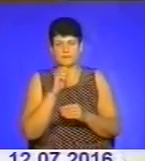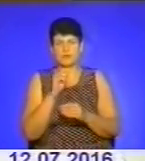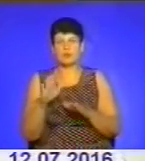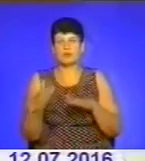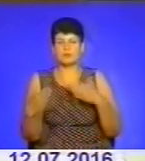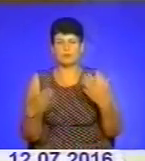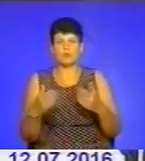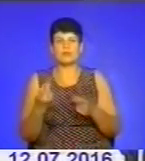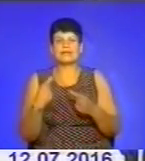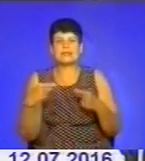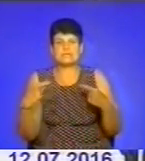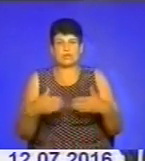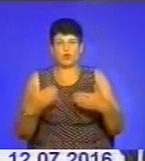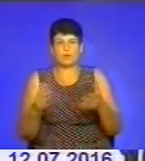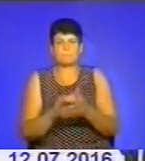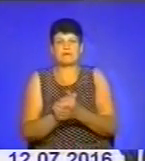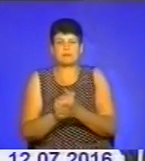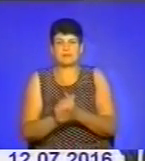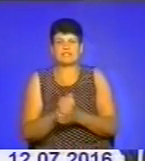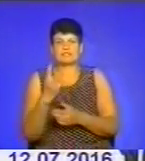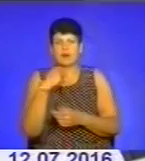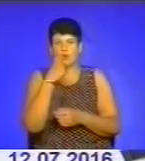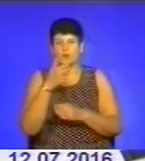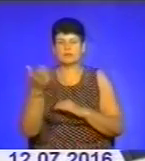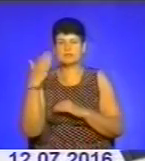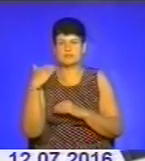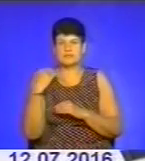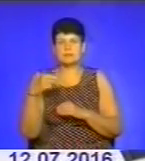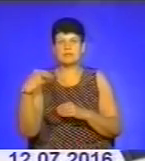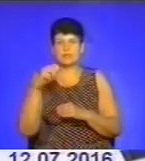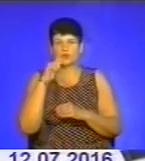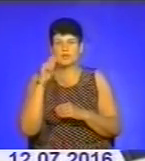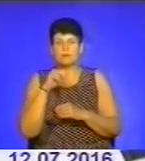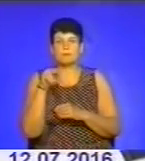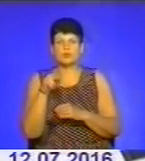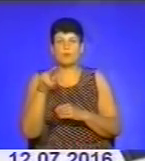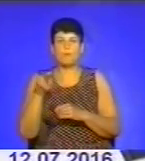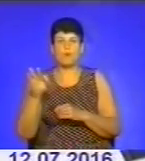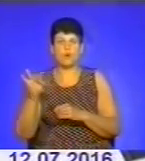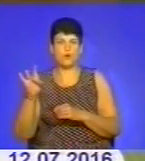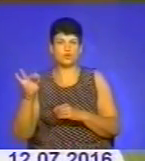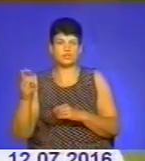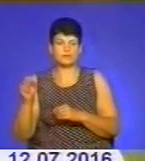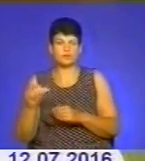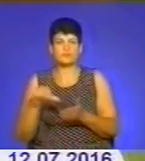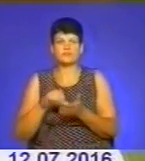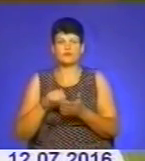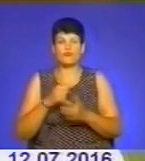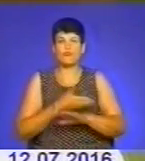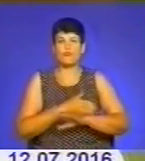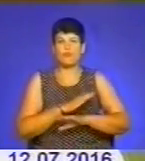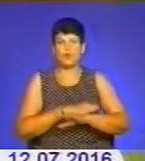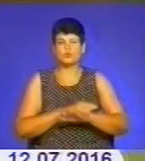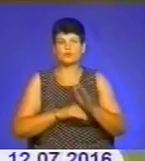кроки до примирення. Зокрема, два роки тому президент України Петро Порошенко під час виступу у польському парламенті